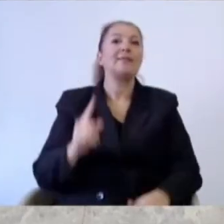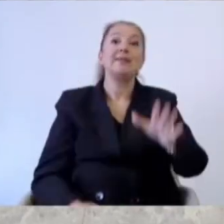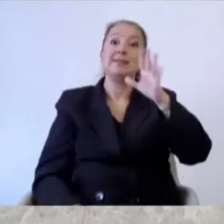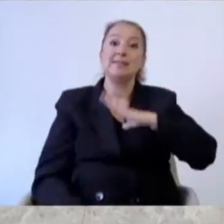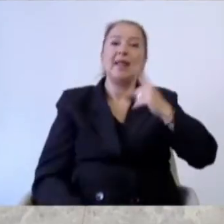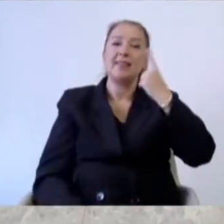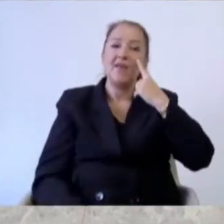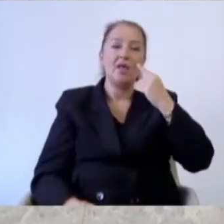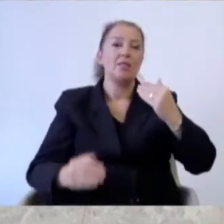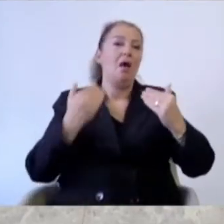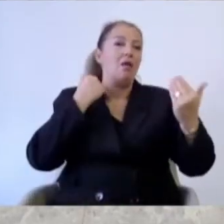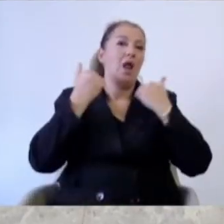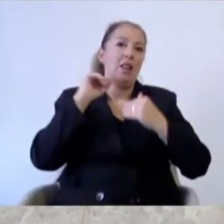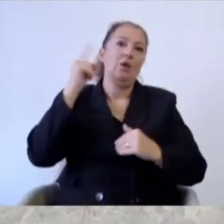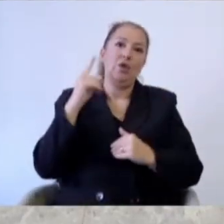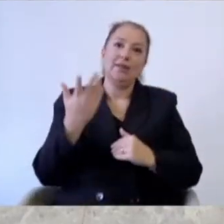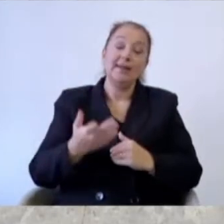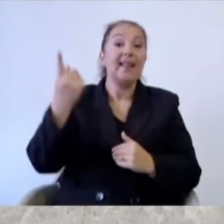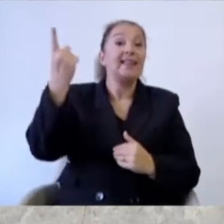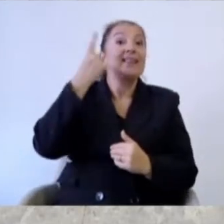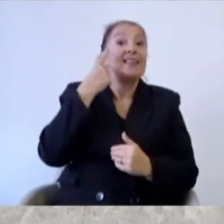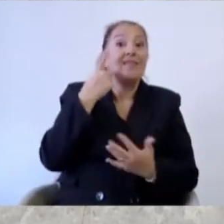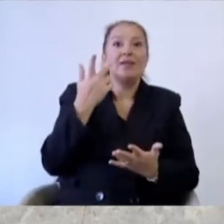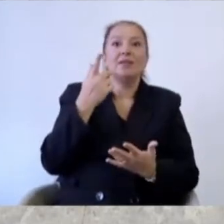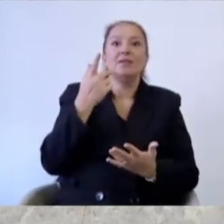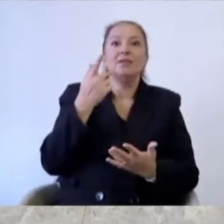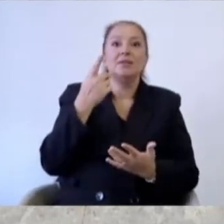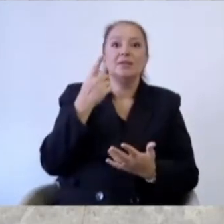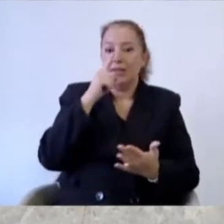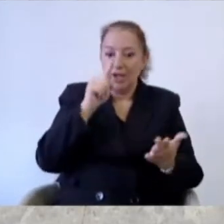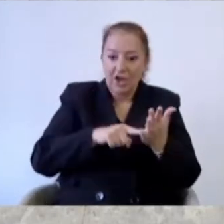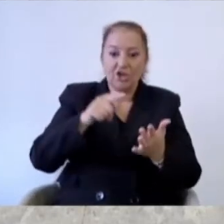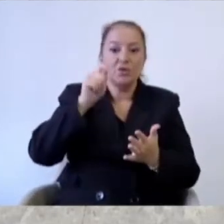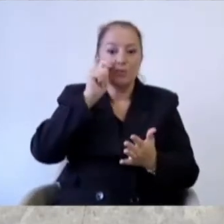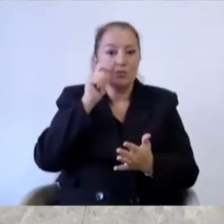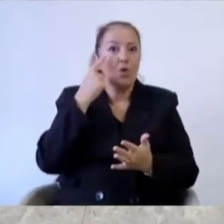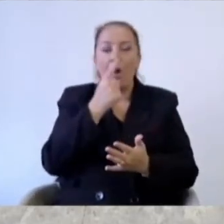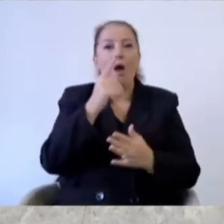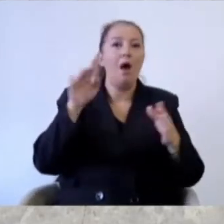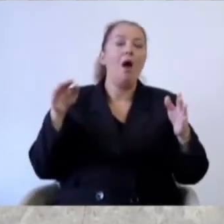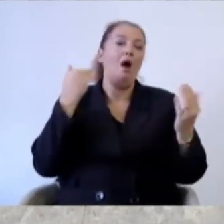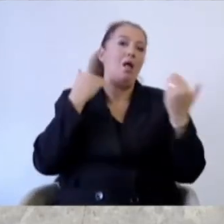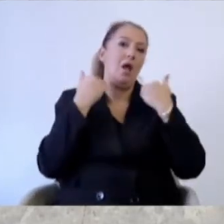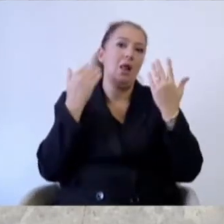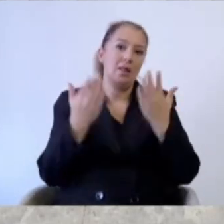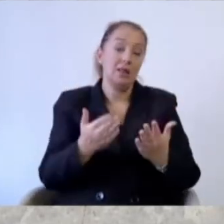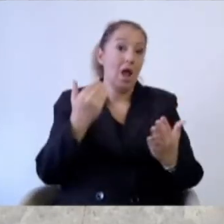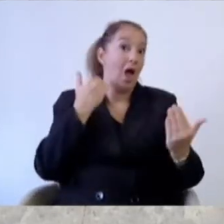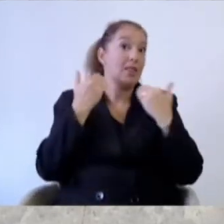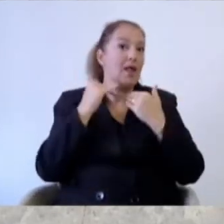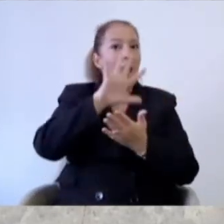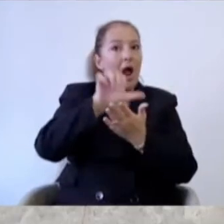devlet adaletle yönetilir. Devletin dini adalettir. devletin dini adalettir. Adalet